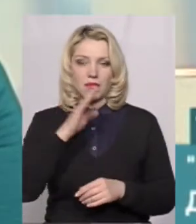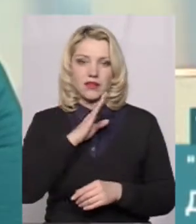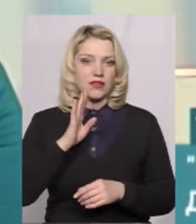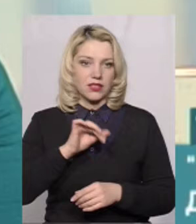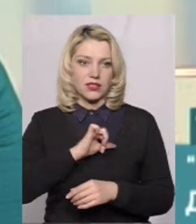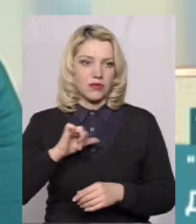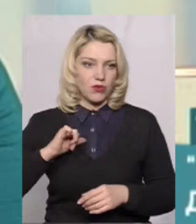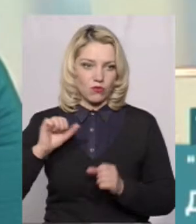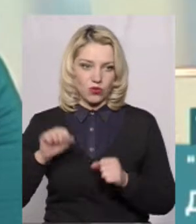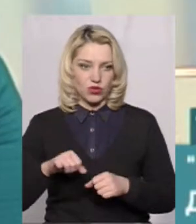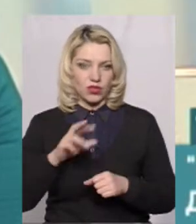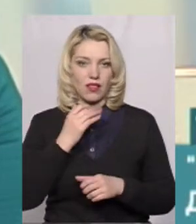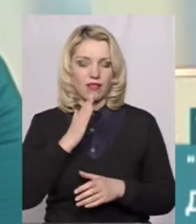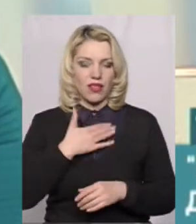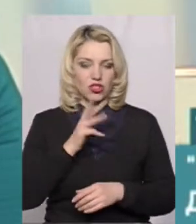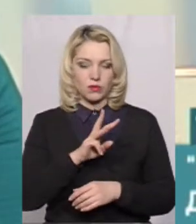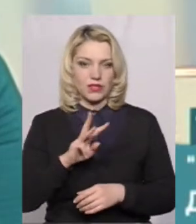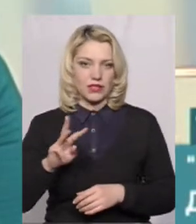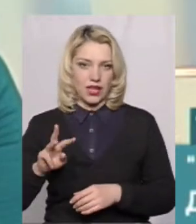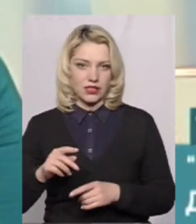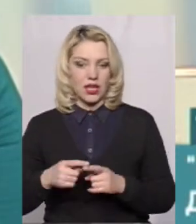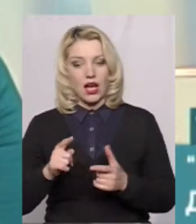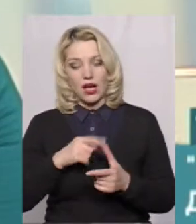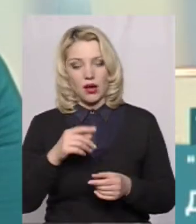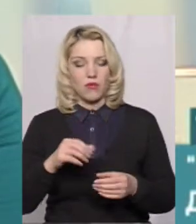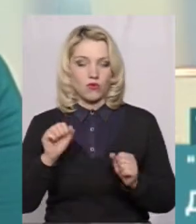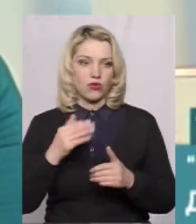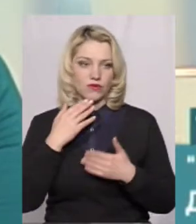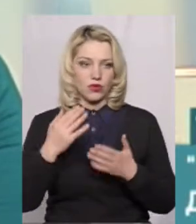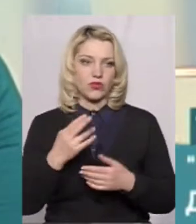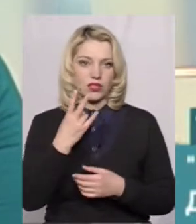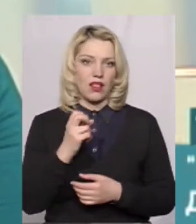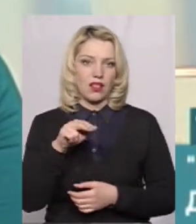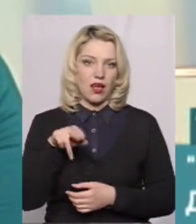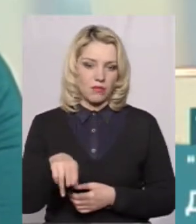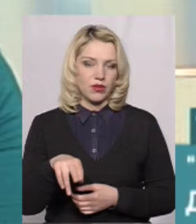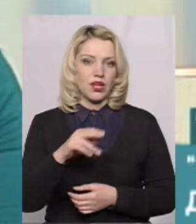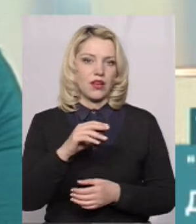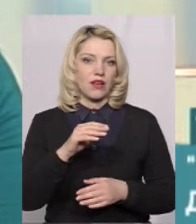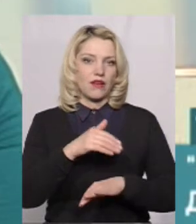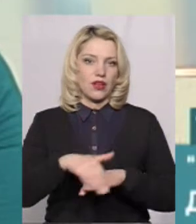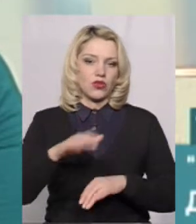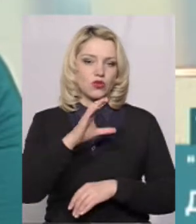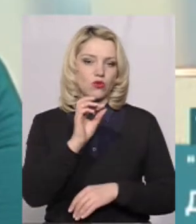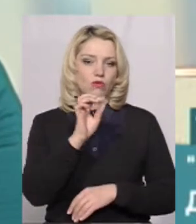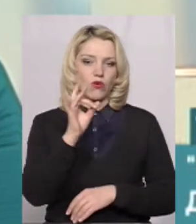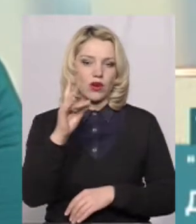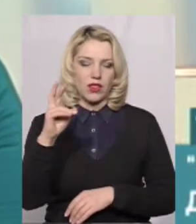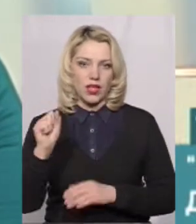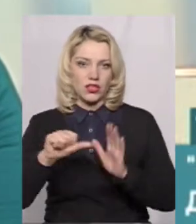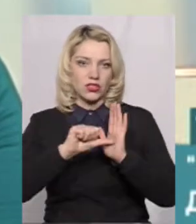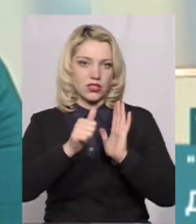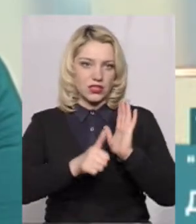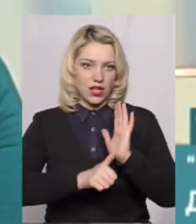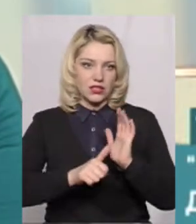ДНЗКХМ, ГУА, або звернутися в Центр надання адміністративних послуг, це Соборна 16. З Собою